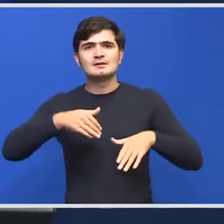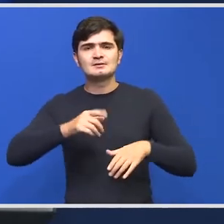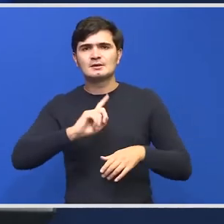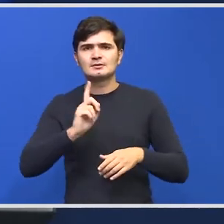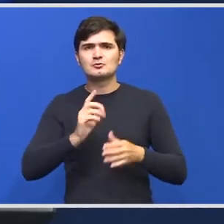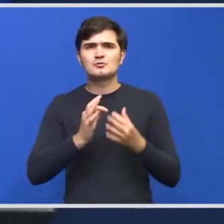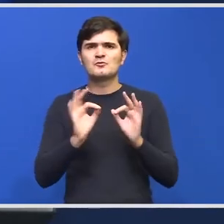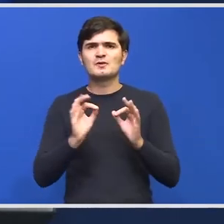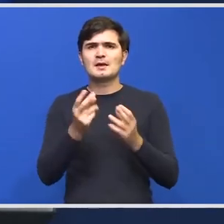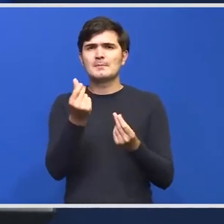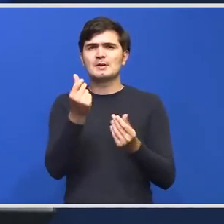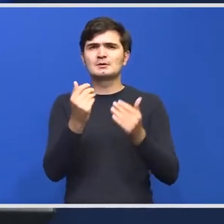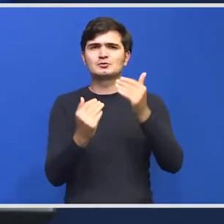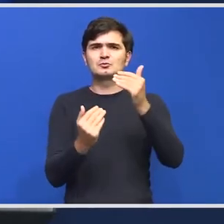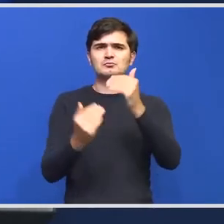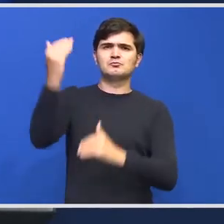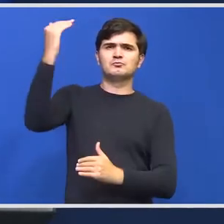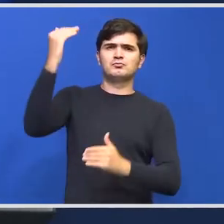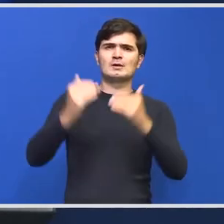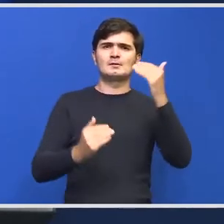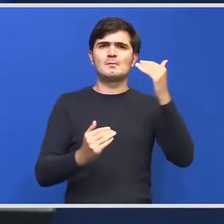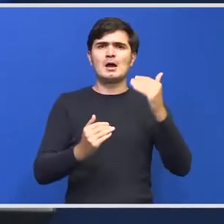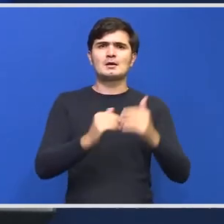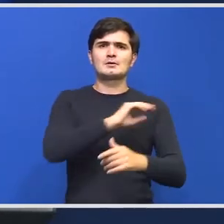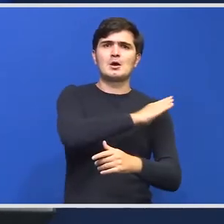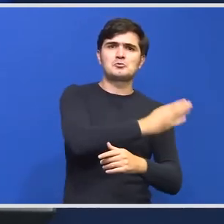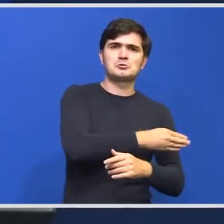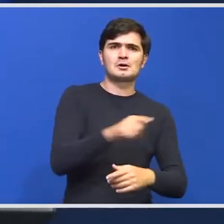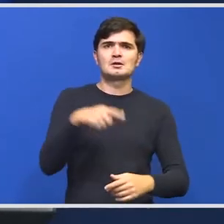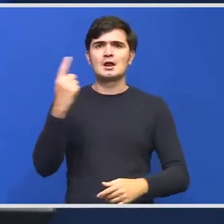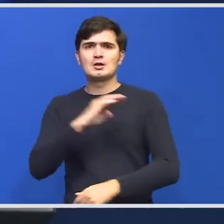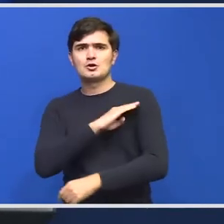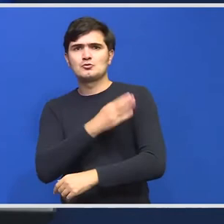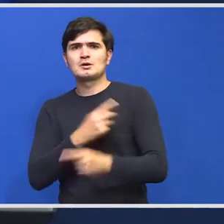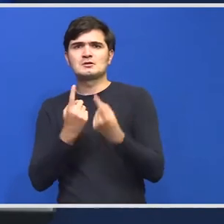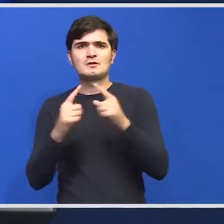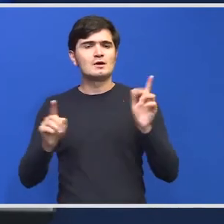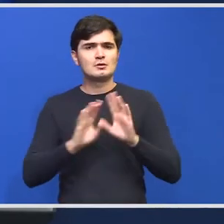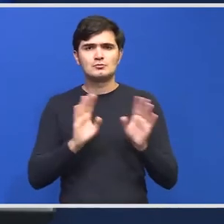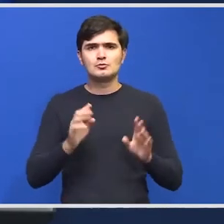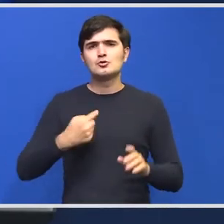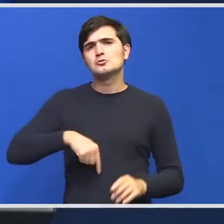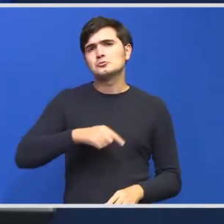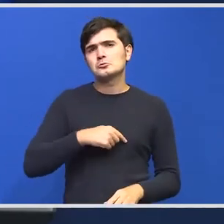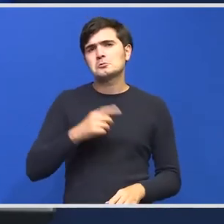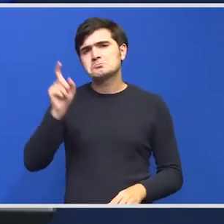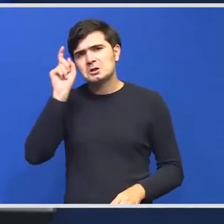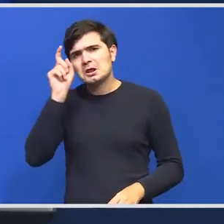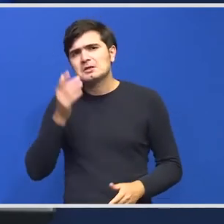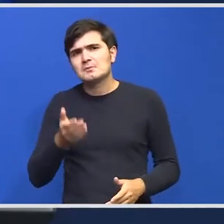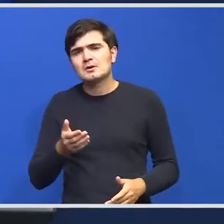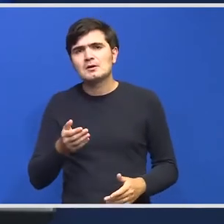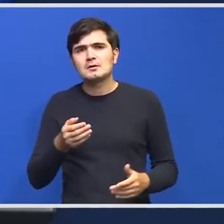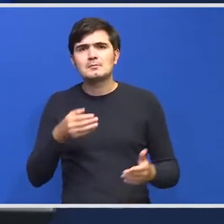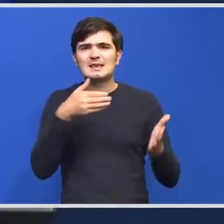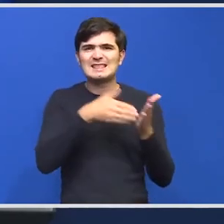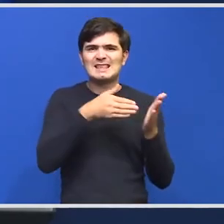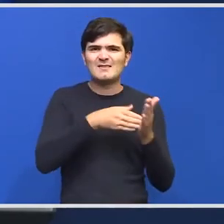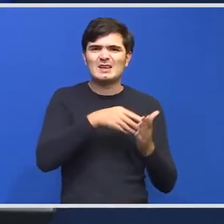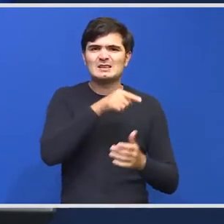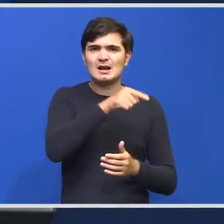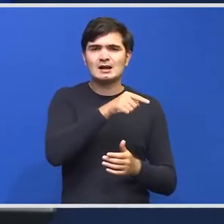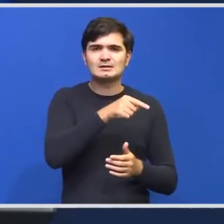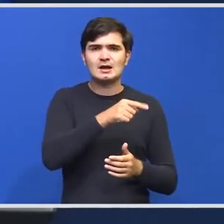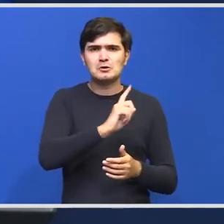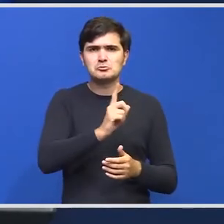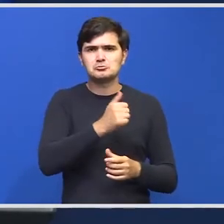niște prețuri disproporționate de la o autoritate publică la alta noi apreciăm că intervenția în sine nu neapărat